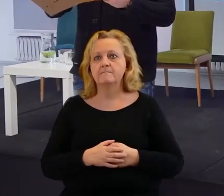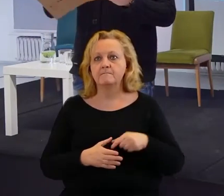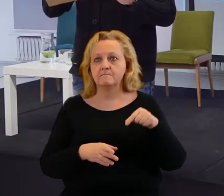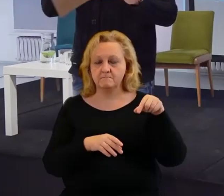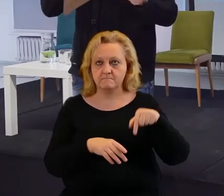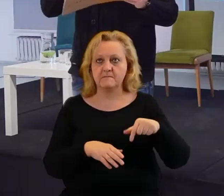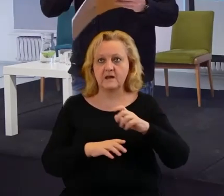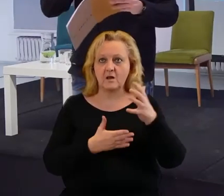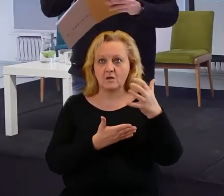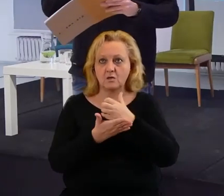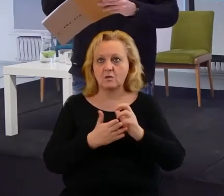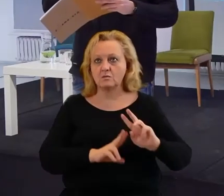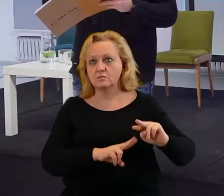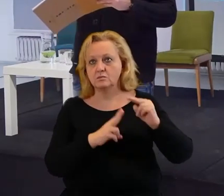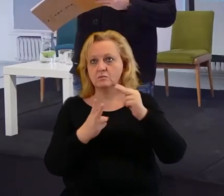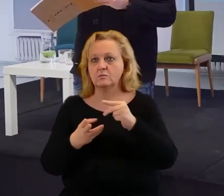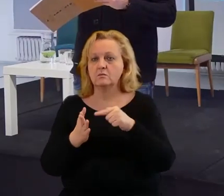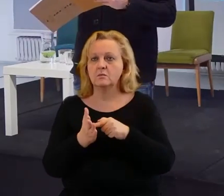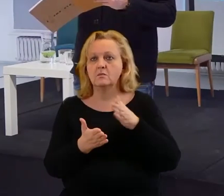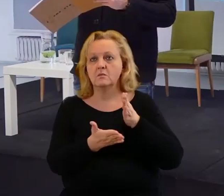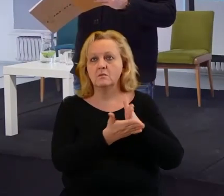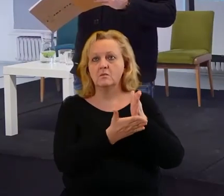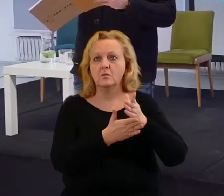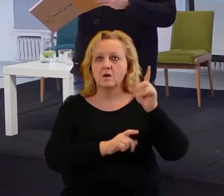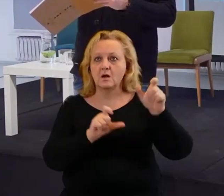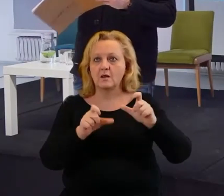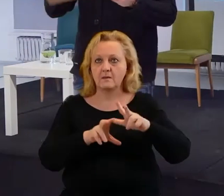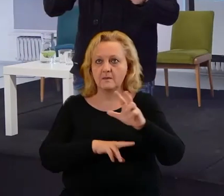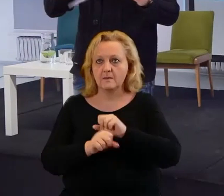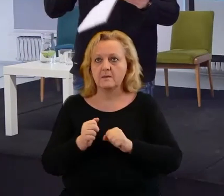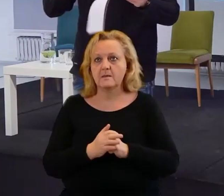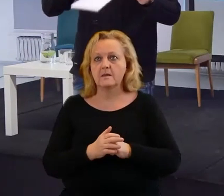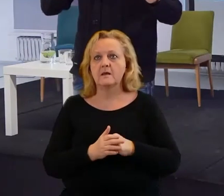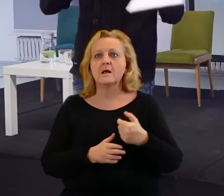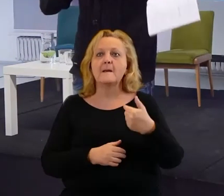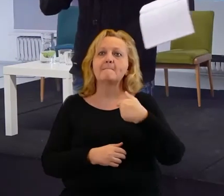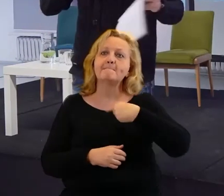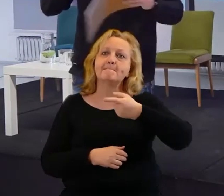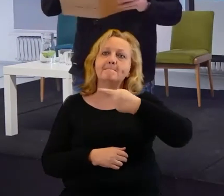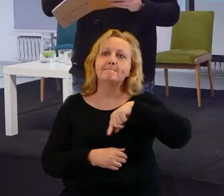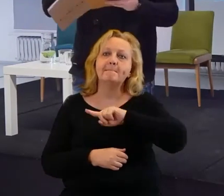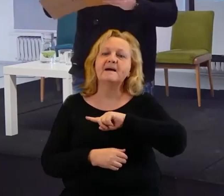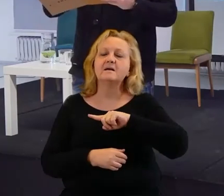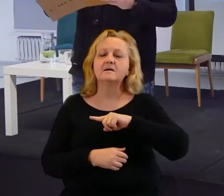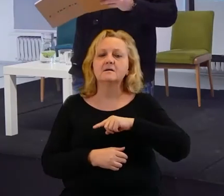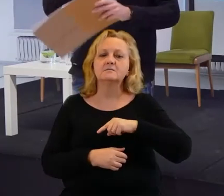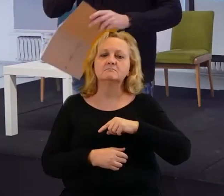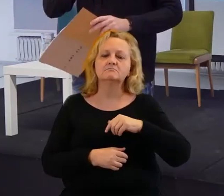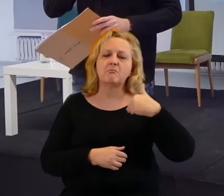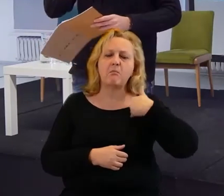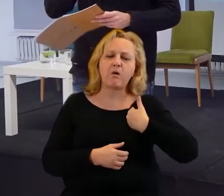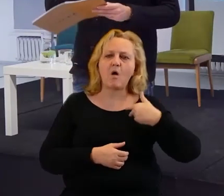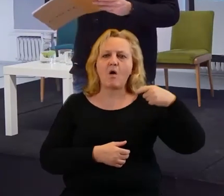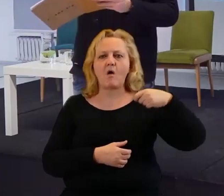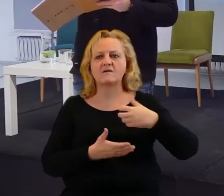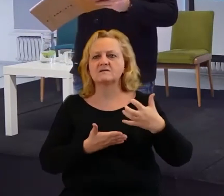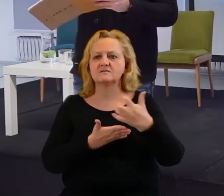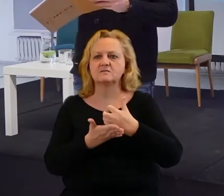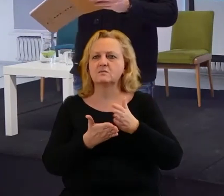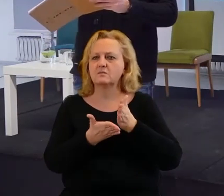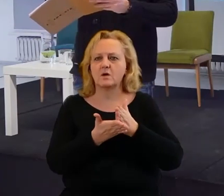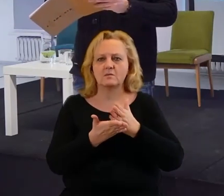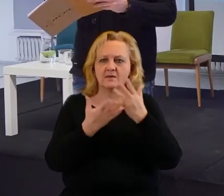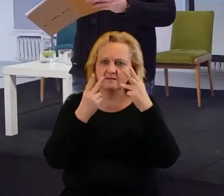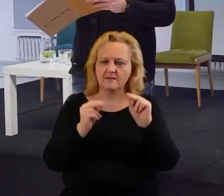której dochód w całości przekazywany jest potem na pomoc osobom z niepełnosprawnościami i nie pobieramy żadnych tutaj prowizji też z tej